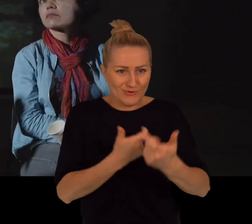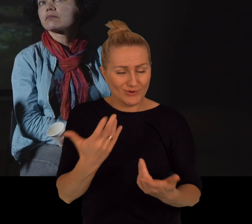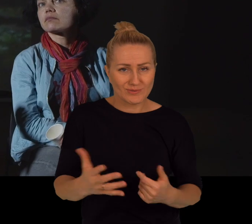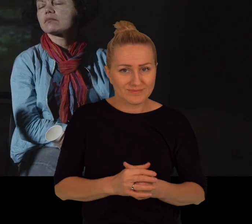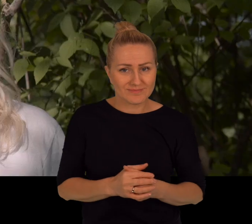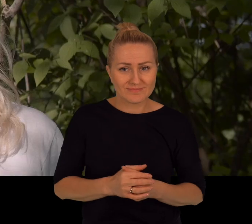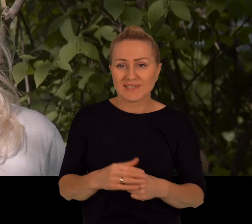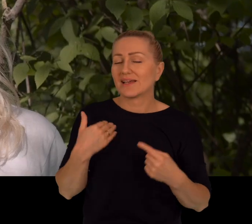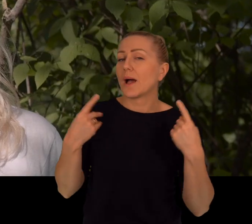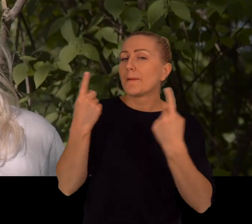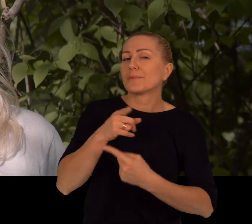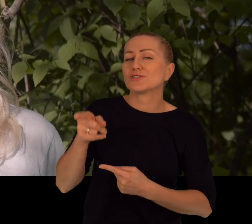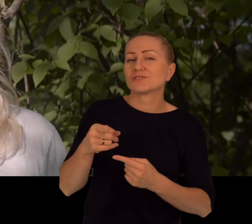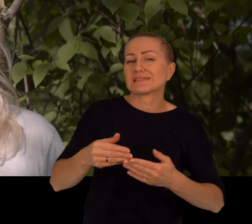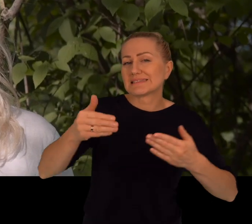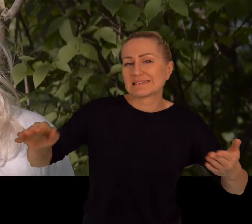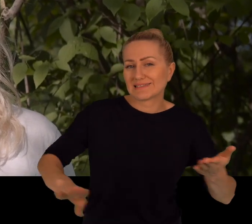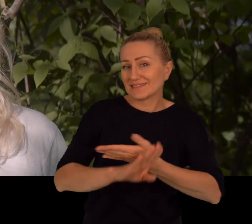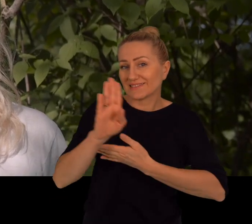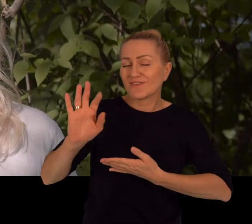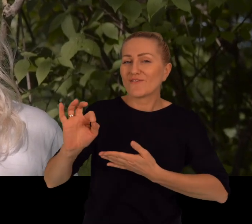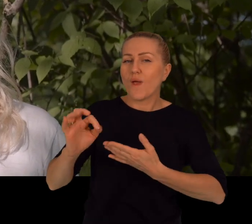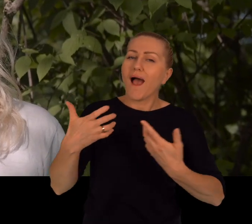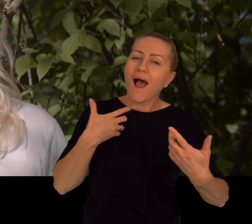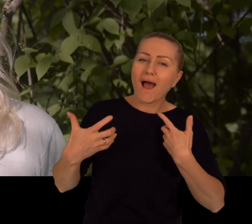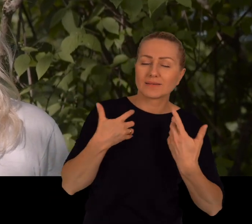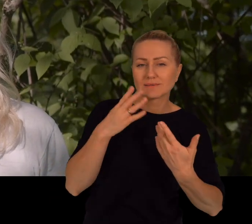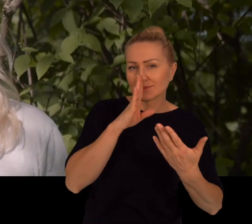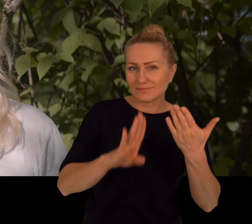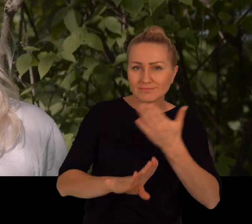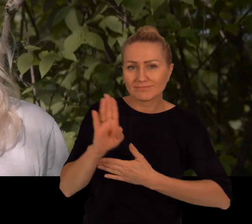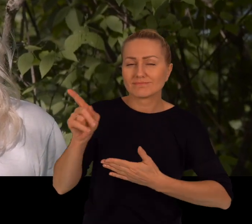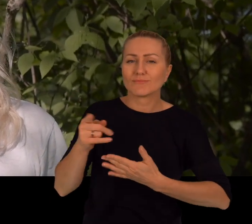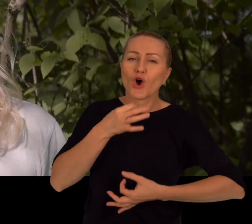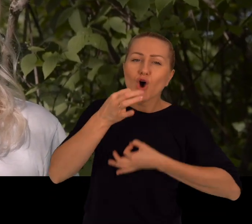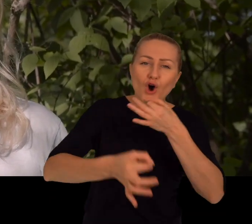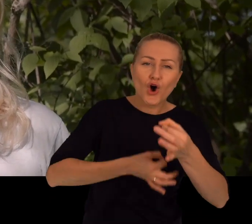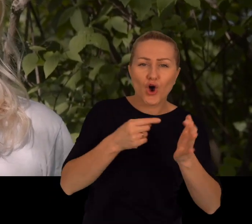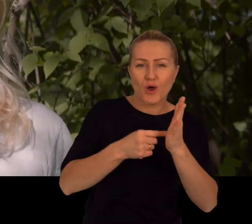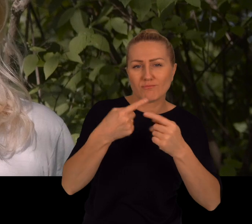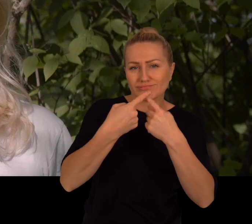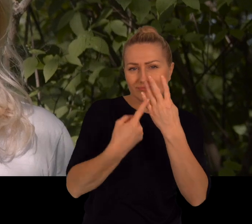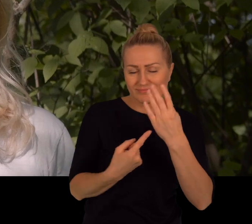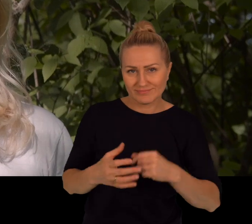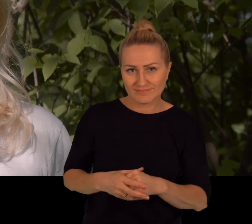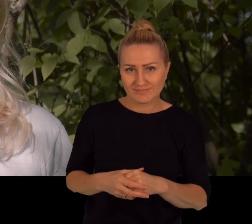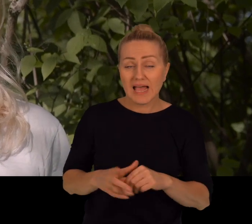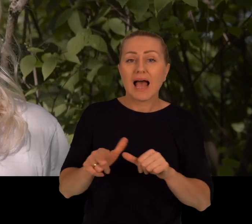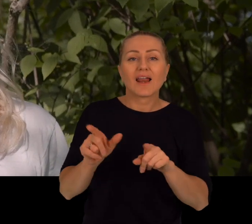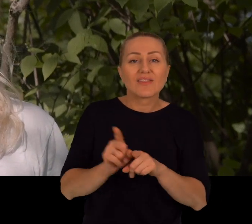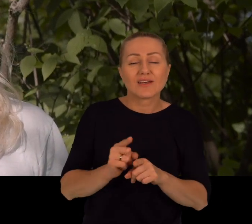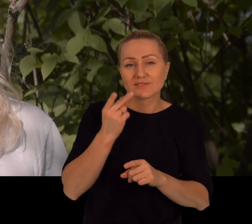zrobić. Myślę, że sam spektakl jako forma artystyczna opowiada o czymś, ale też